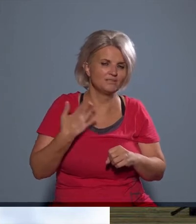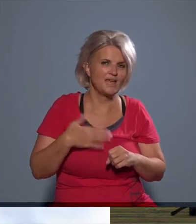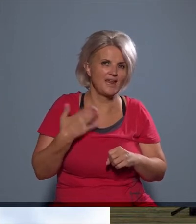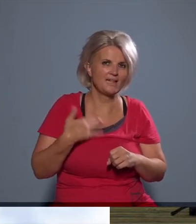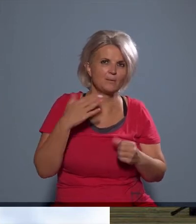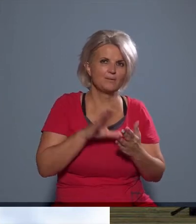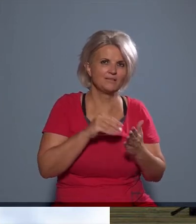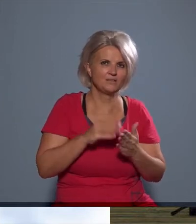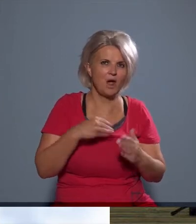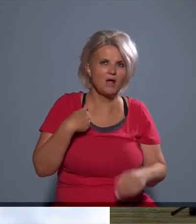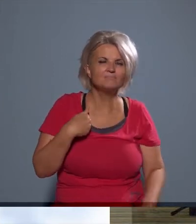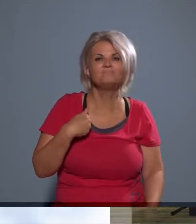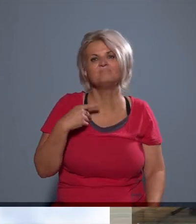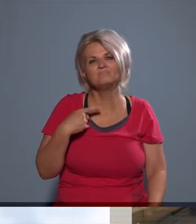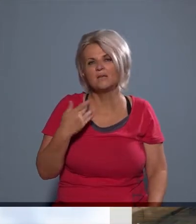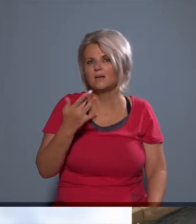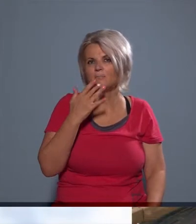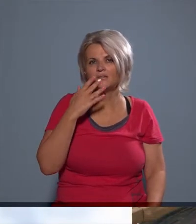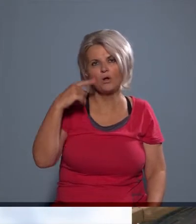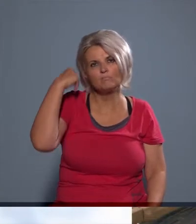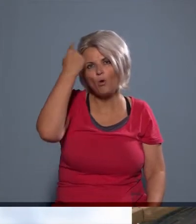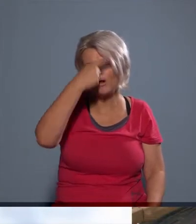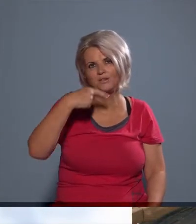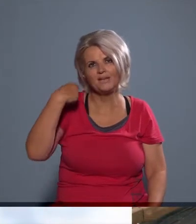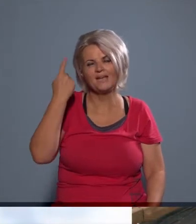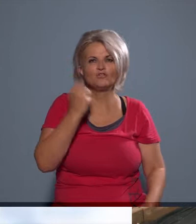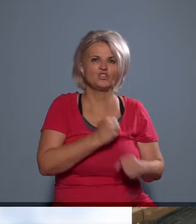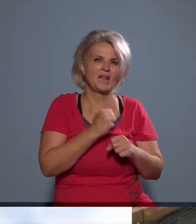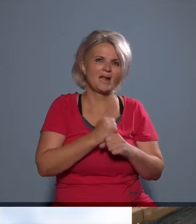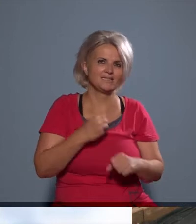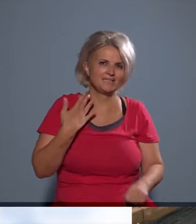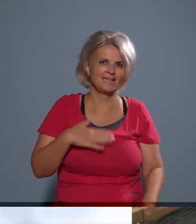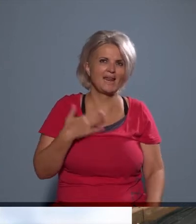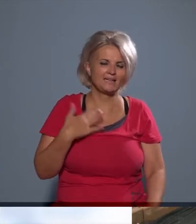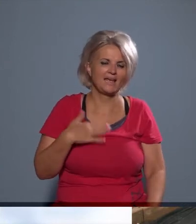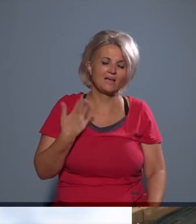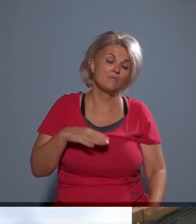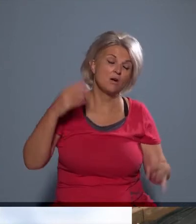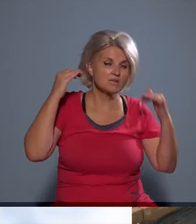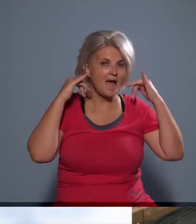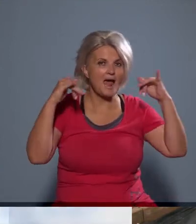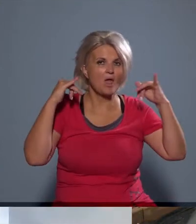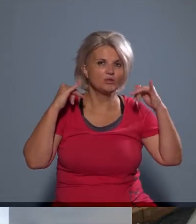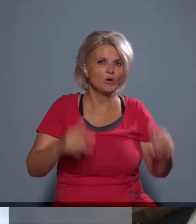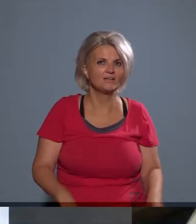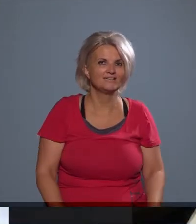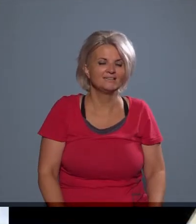közel áll hozzám, mert nagyon szeretek mintázni is. Tehát portrét is, de ahogy már méről beszéltünk, ezekről a kis